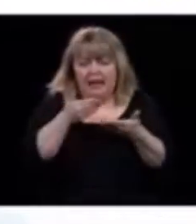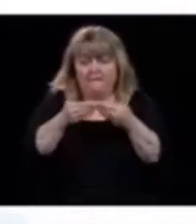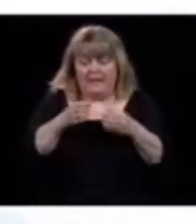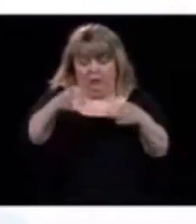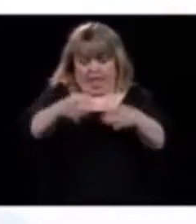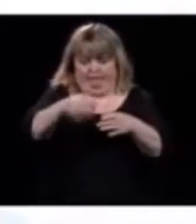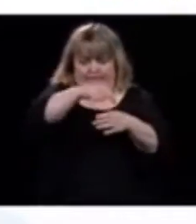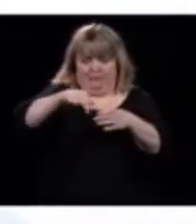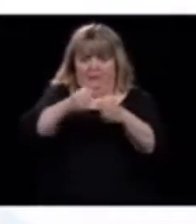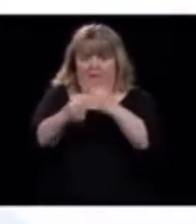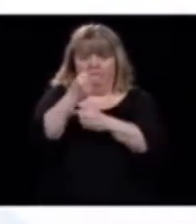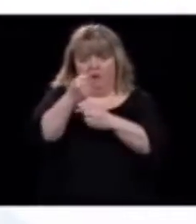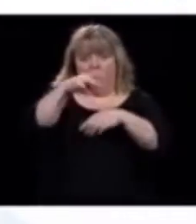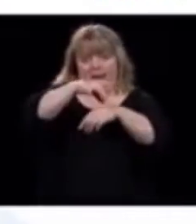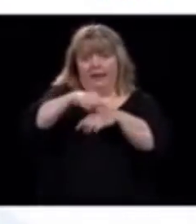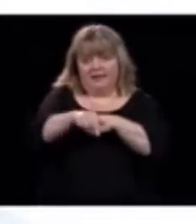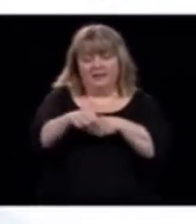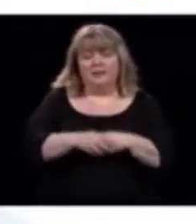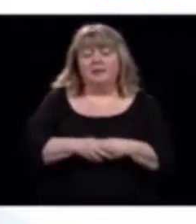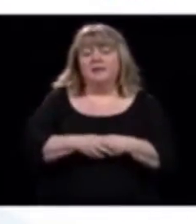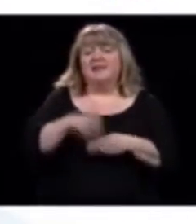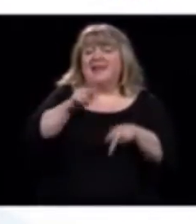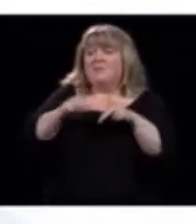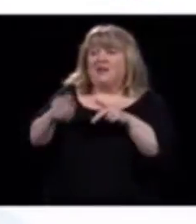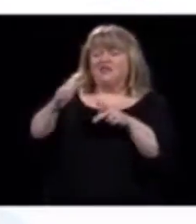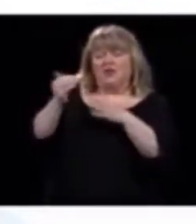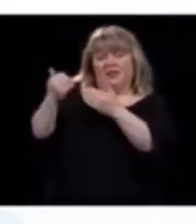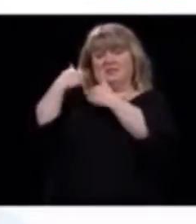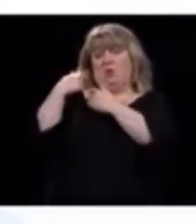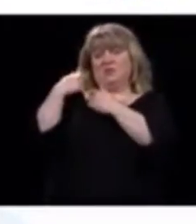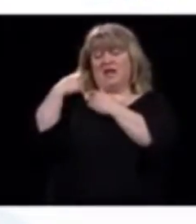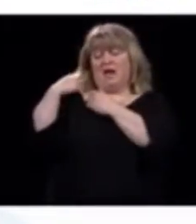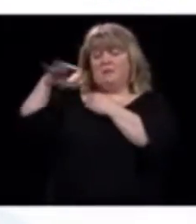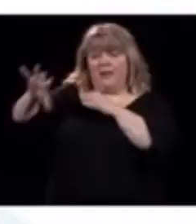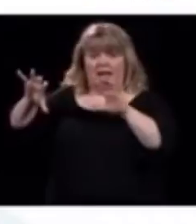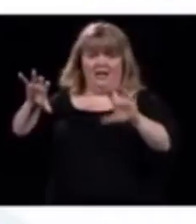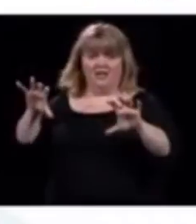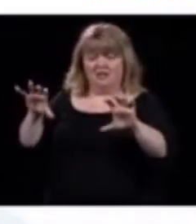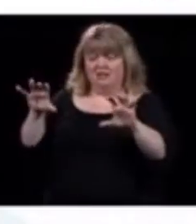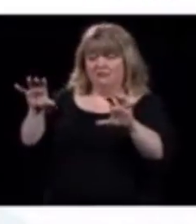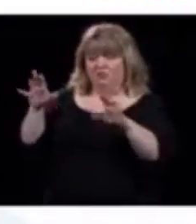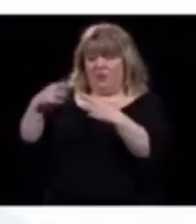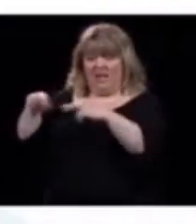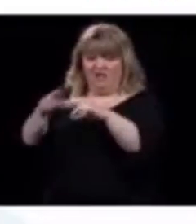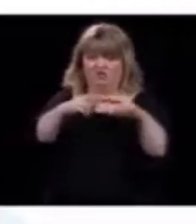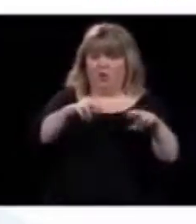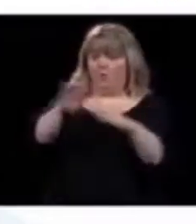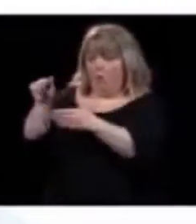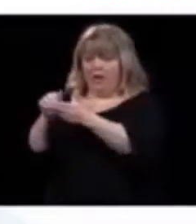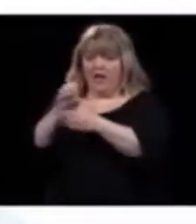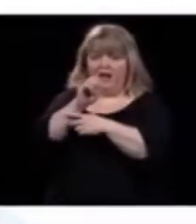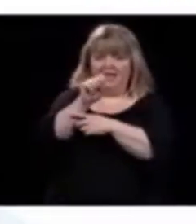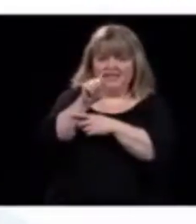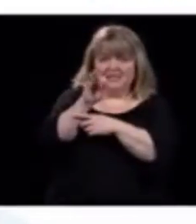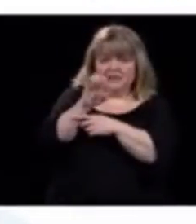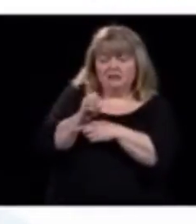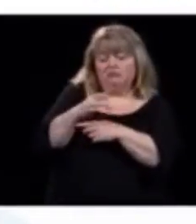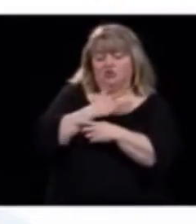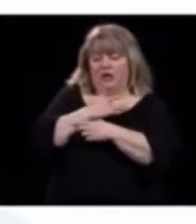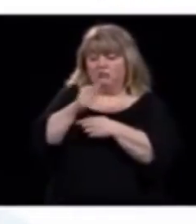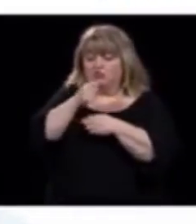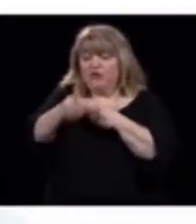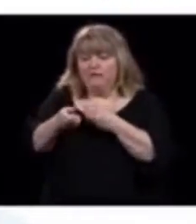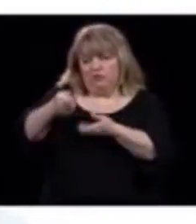comprends que les responsables de ces régions-là vont faire connaître les quartiers qui sont plus